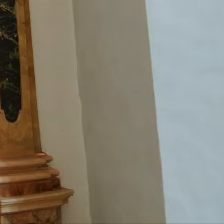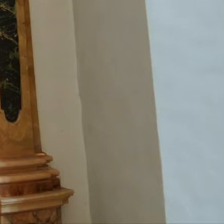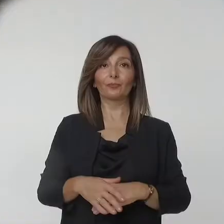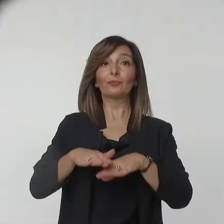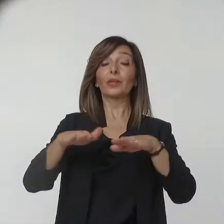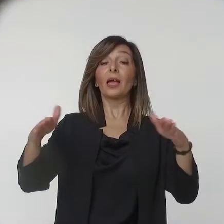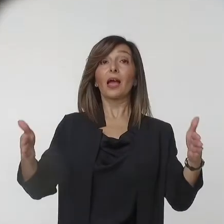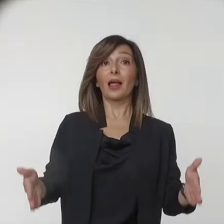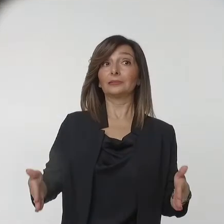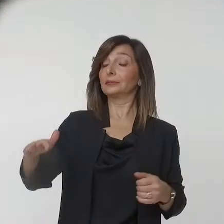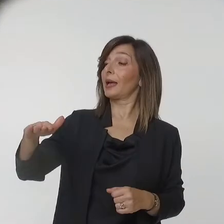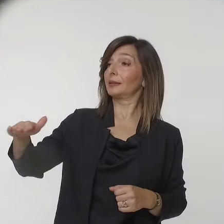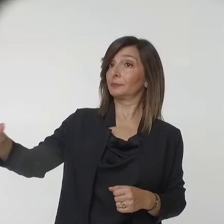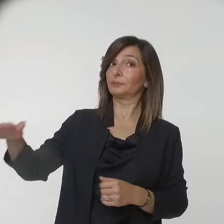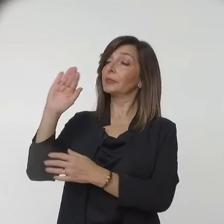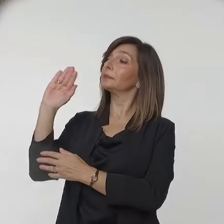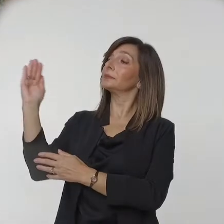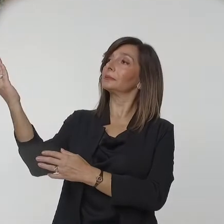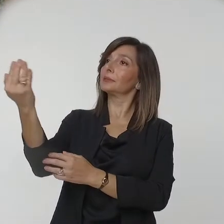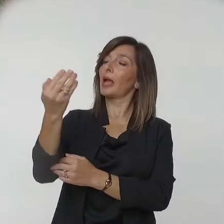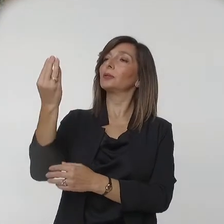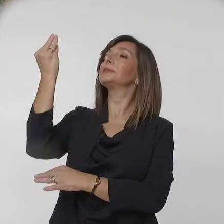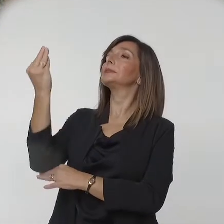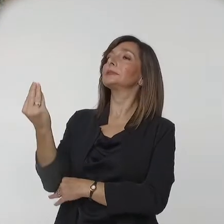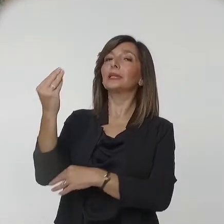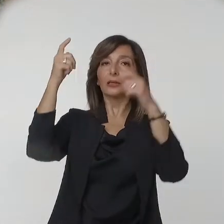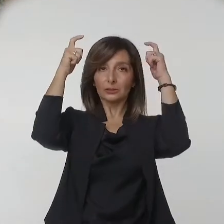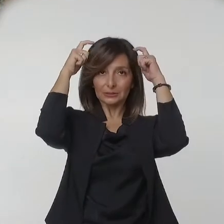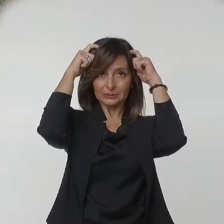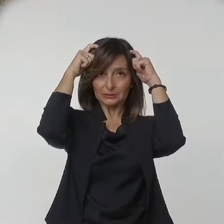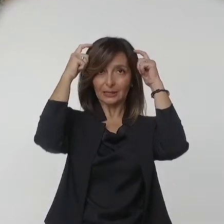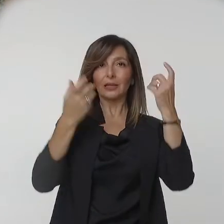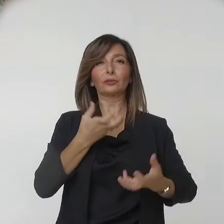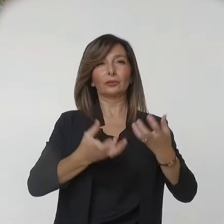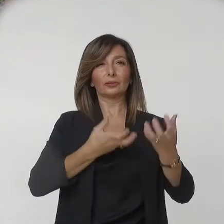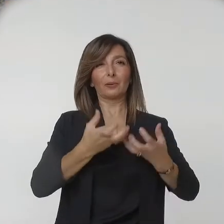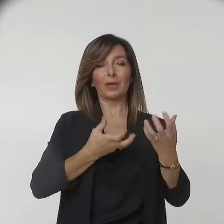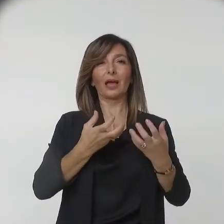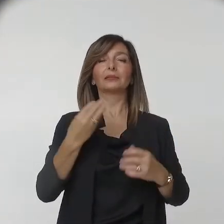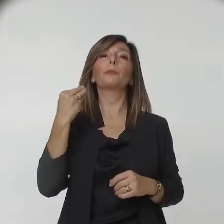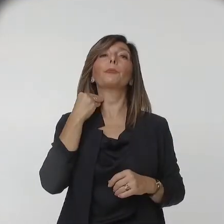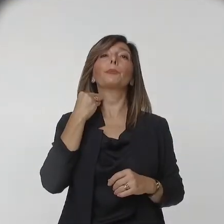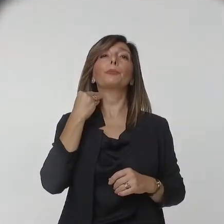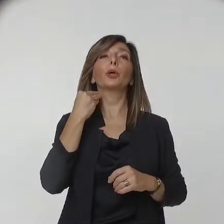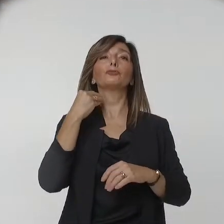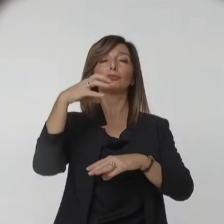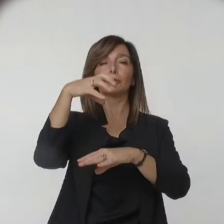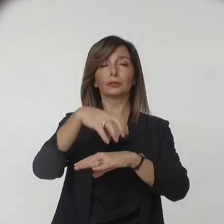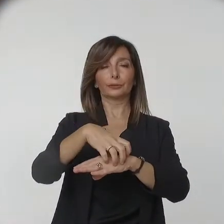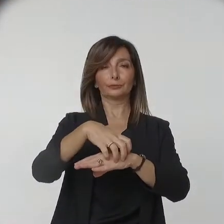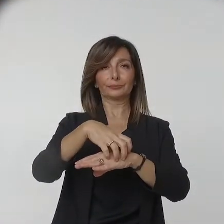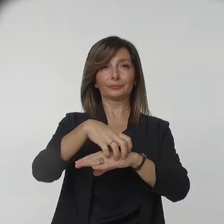Sul primo altare in una nicchia è la statua di Sant'Antonio Abate con il porcellino.